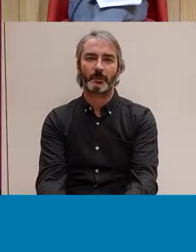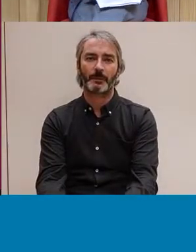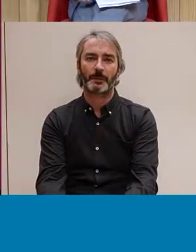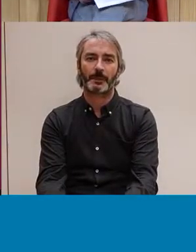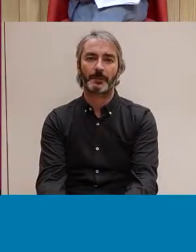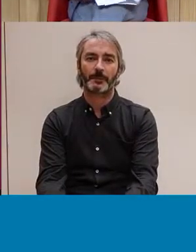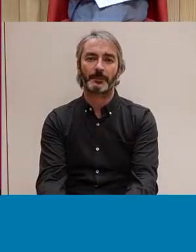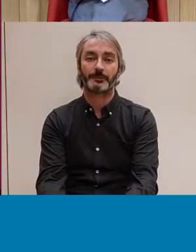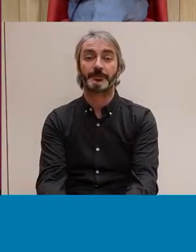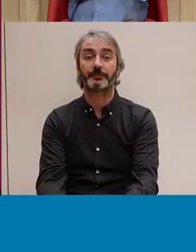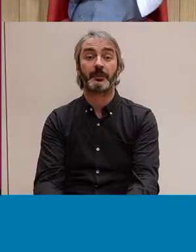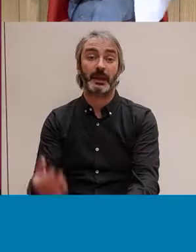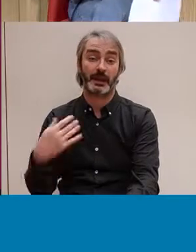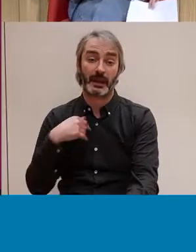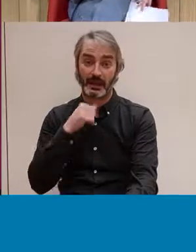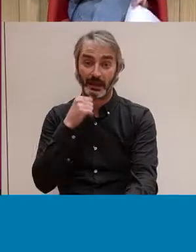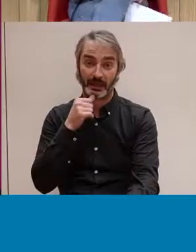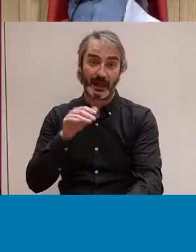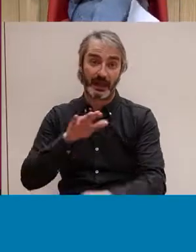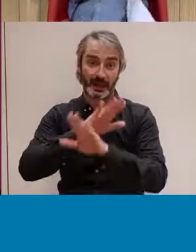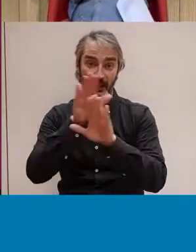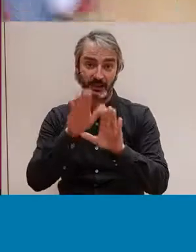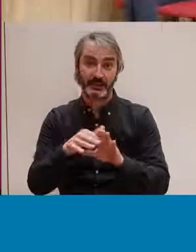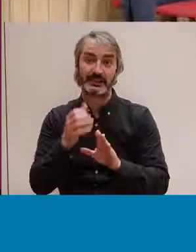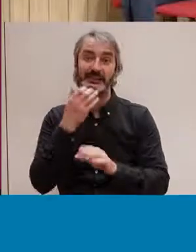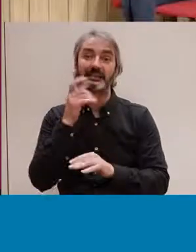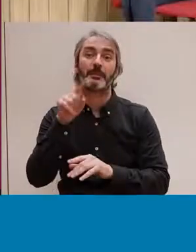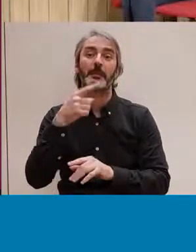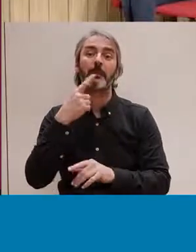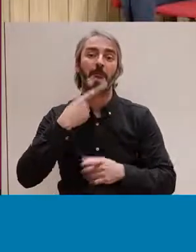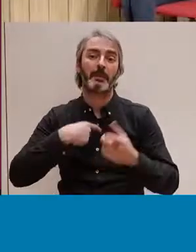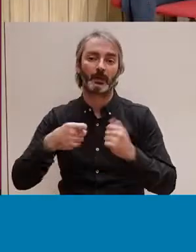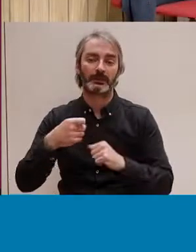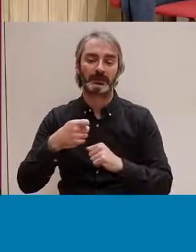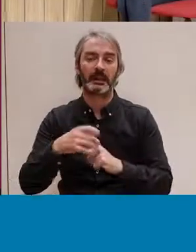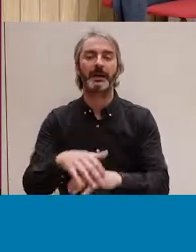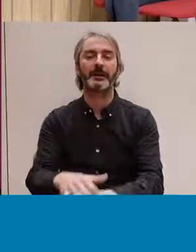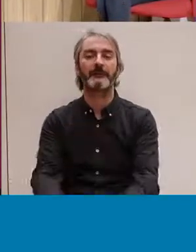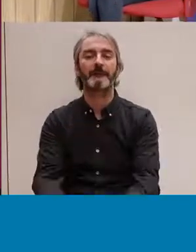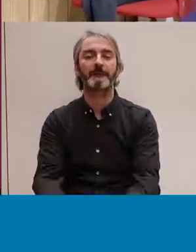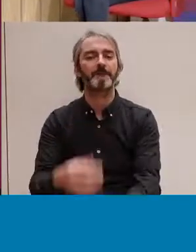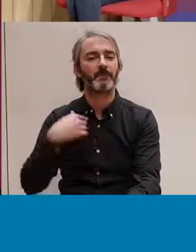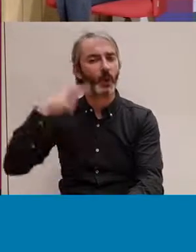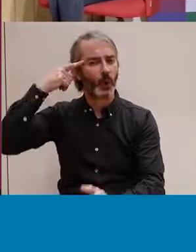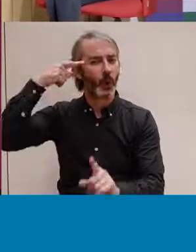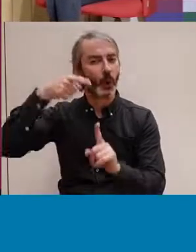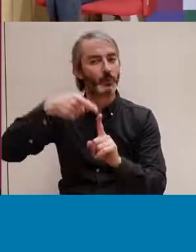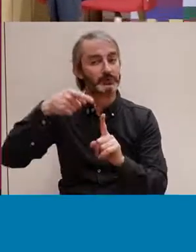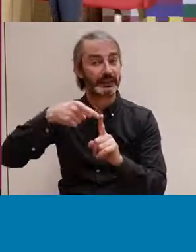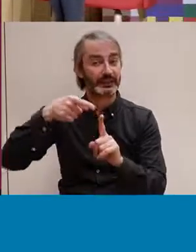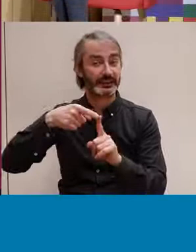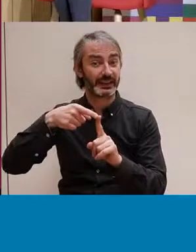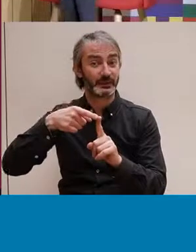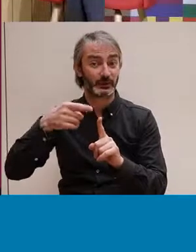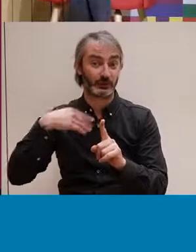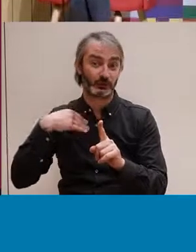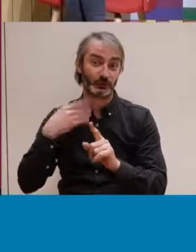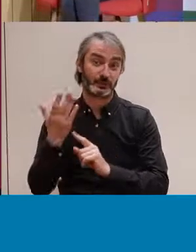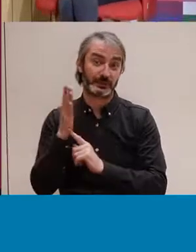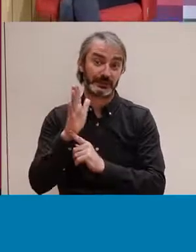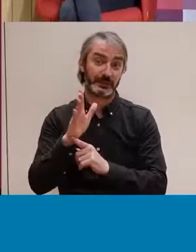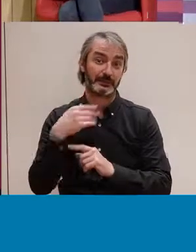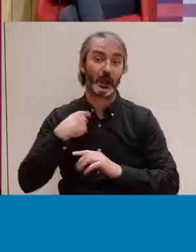Per acabar, abans també d'obrir el torn de paraules, dir una mica com els objectius amb els que plantegem nosaltres